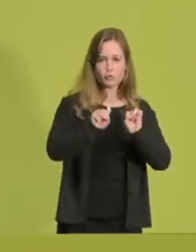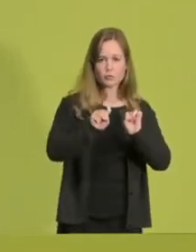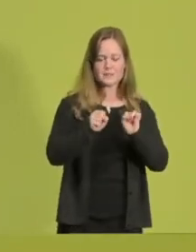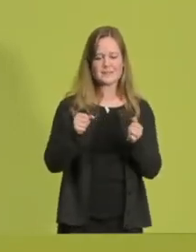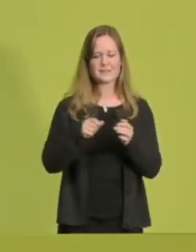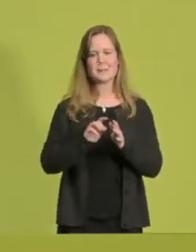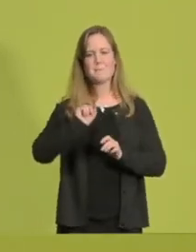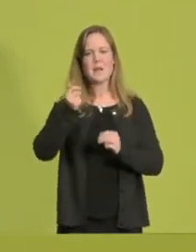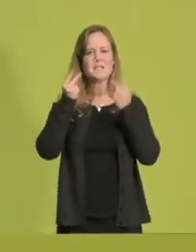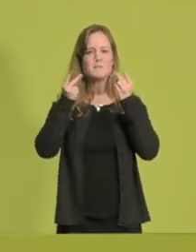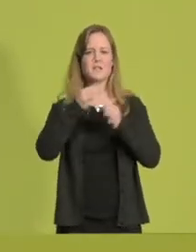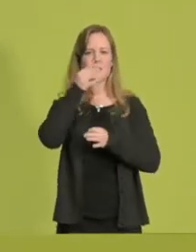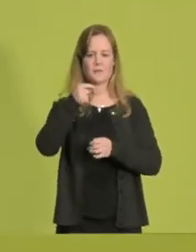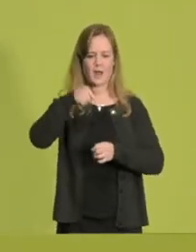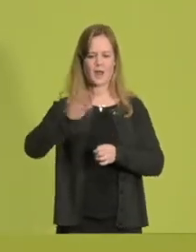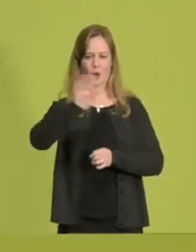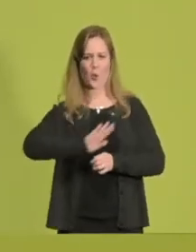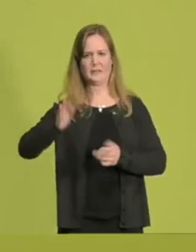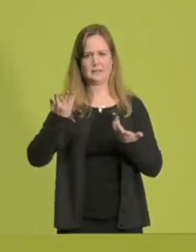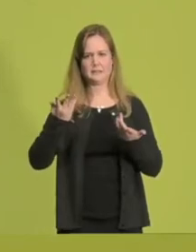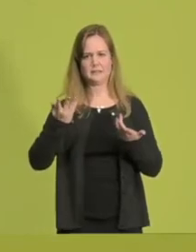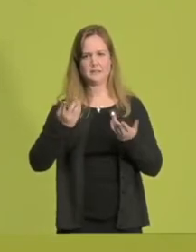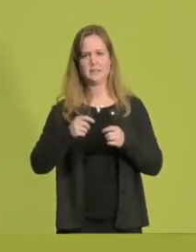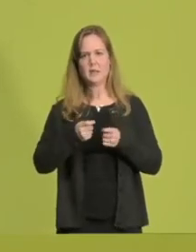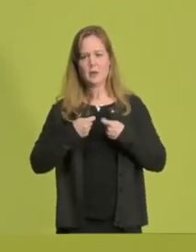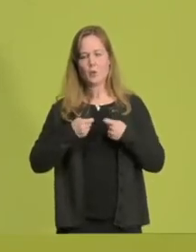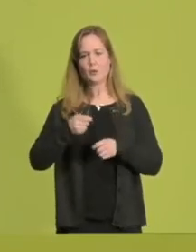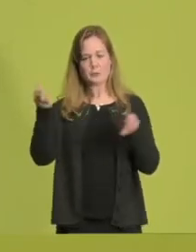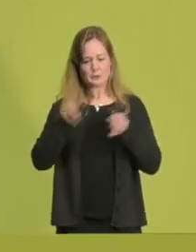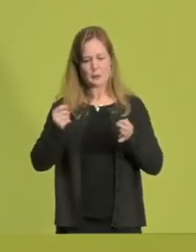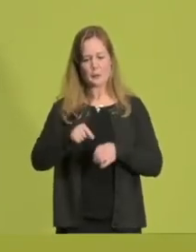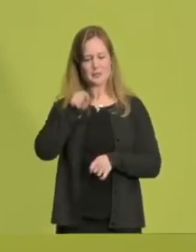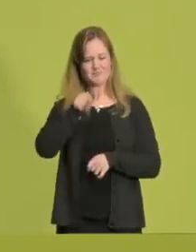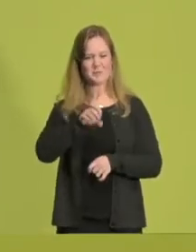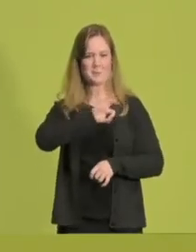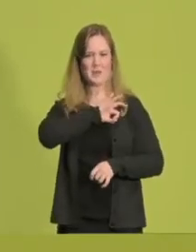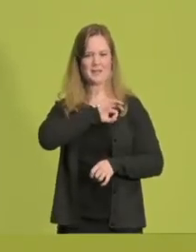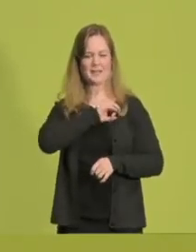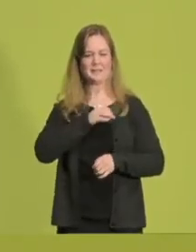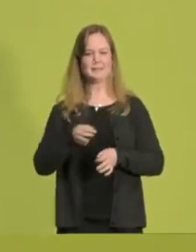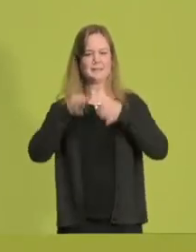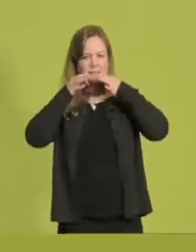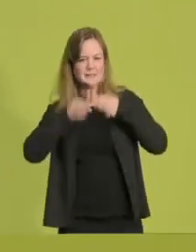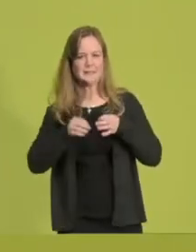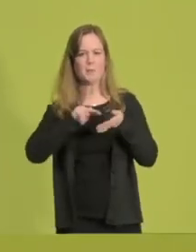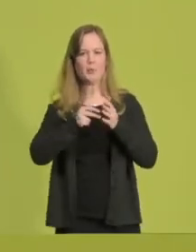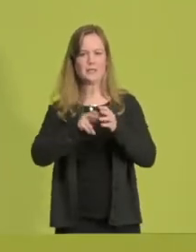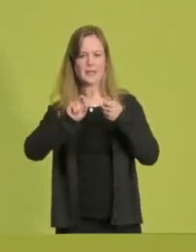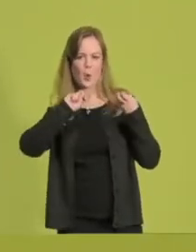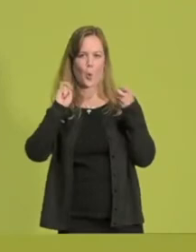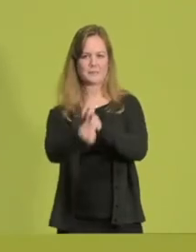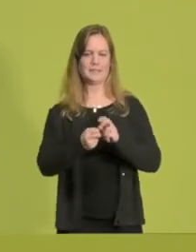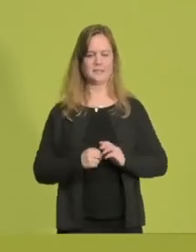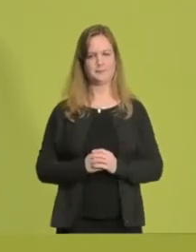Gerechtigkeitsfrage des 21. Jahrhunderts. Und Bündnis 90 Die Grünen sind die Partei, die dies in konkrete Politik umsetzen wird.